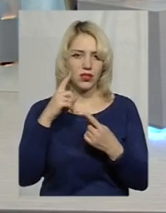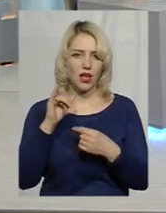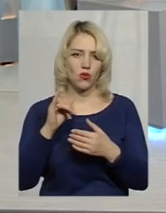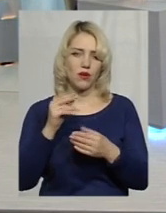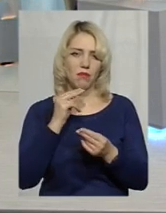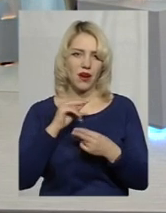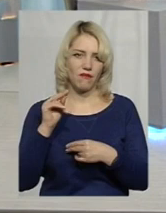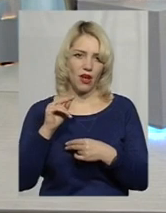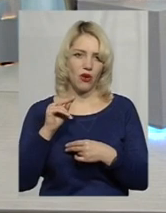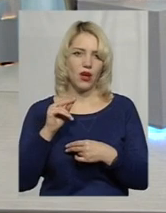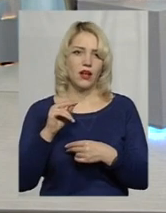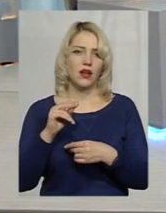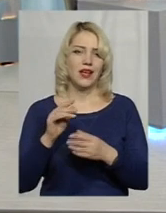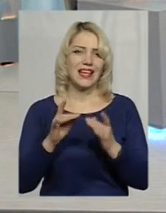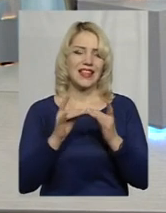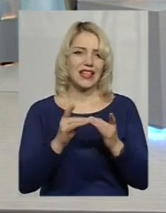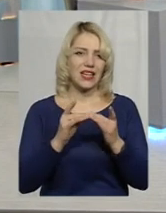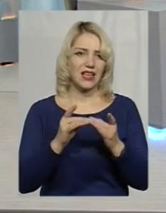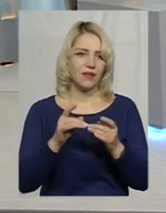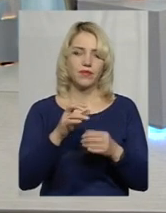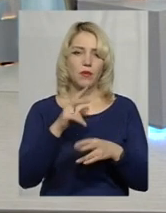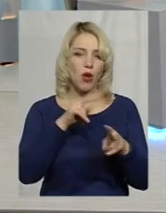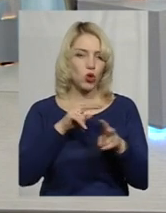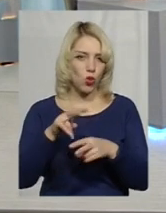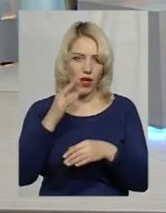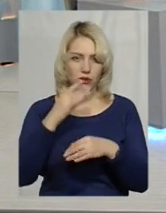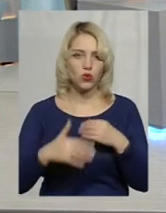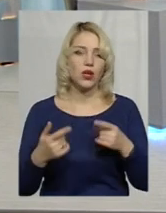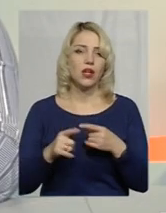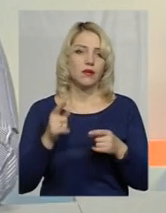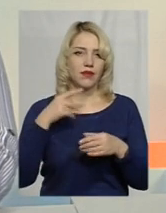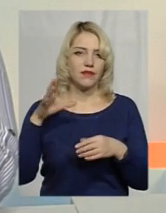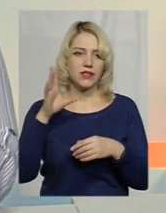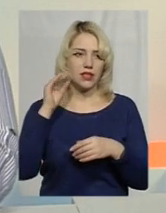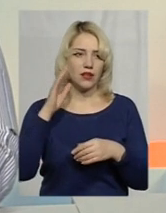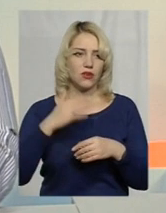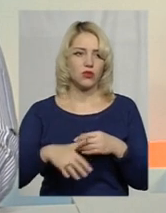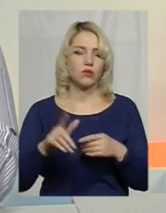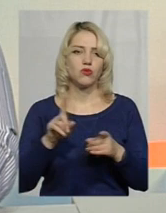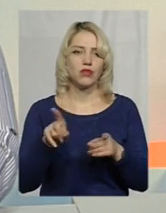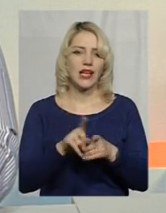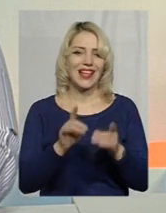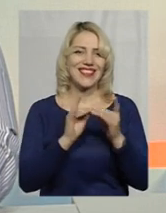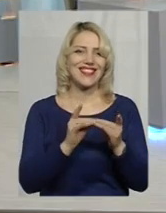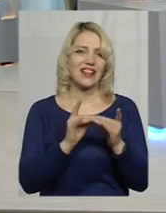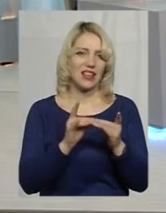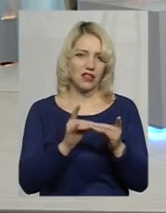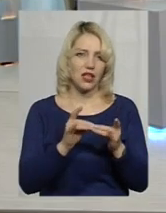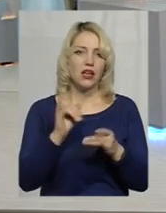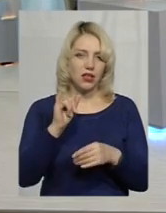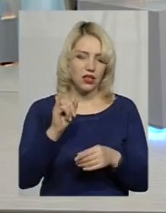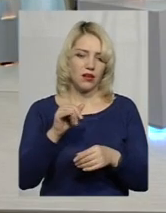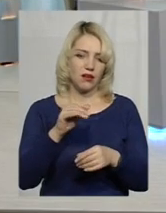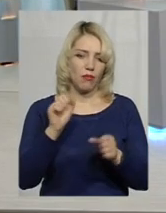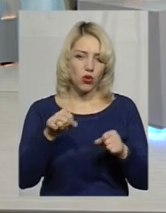патронату. Тому що ми всі розуміємо, що таке інтернатна система. І, можливо, мешканці